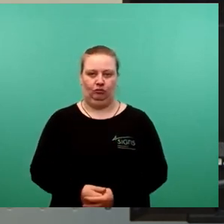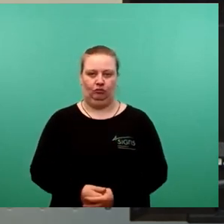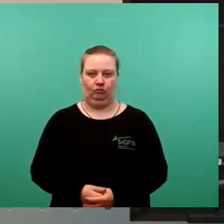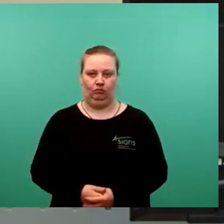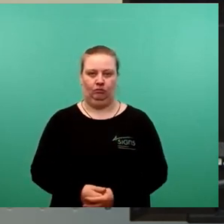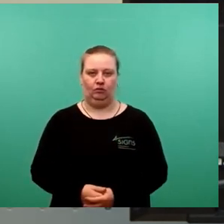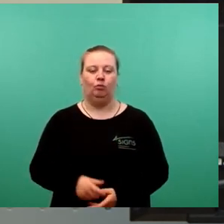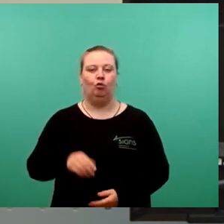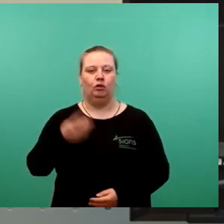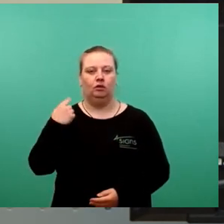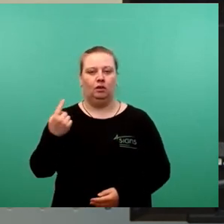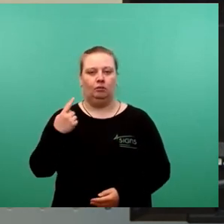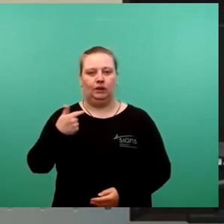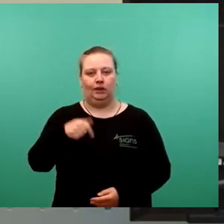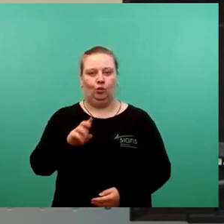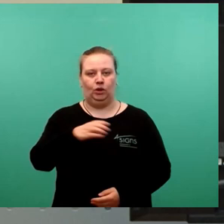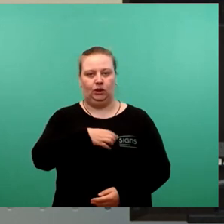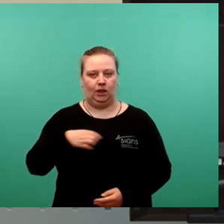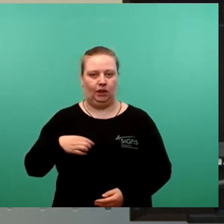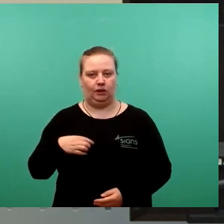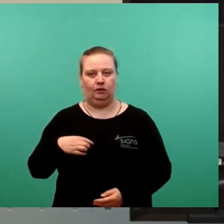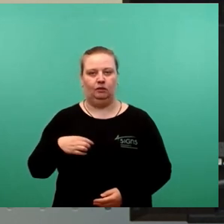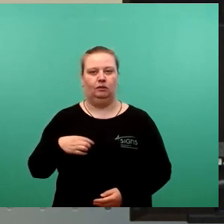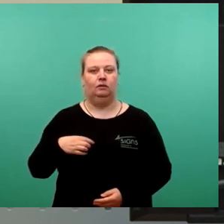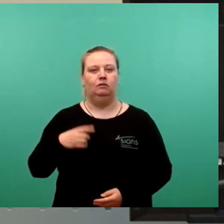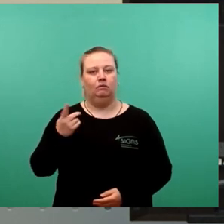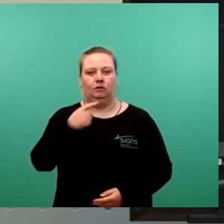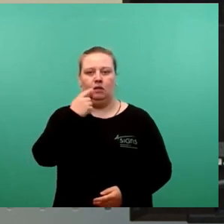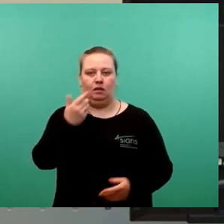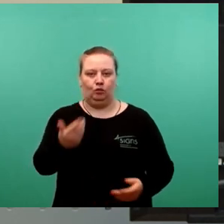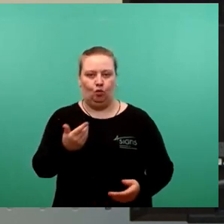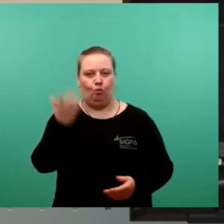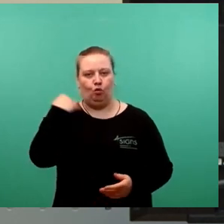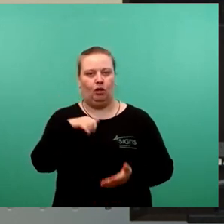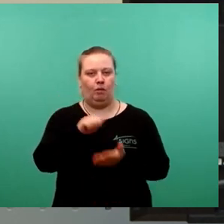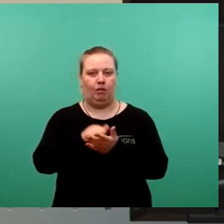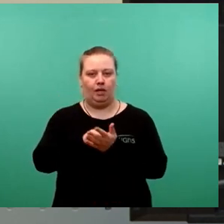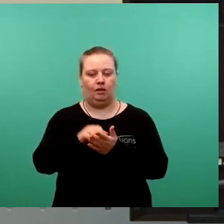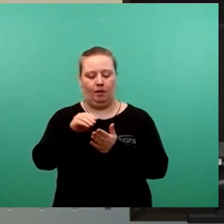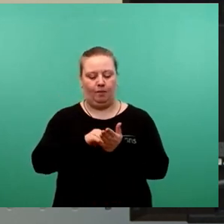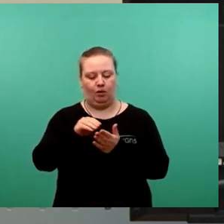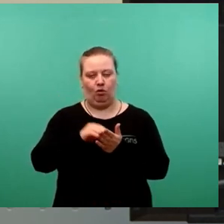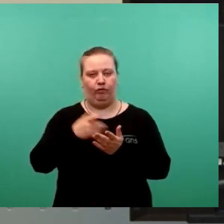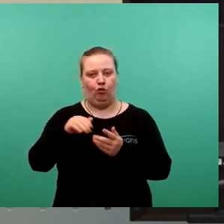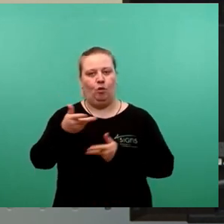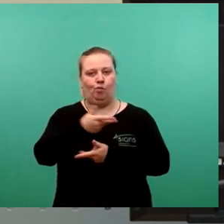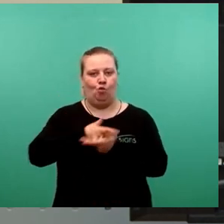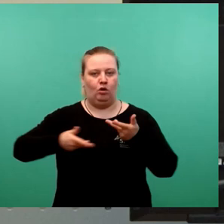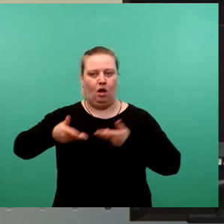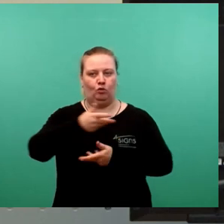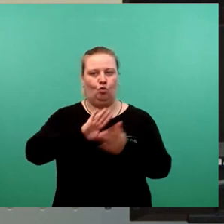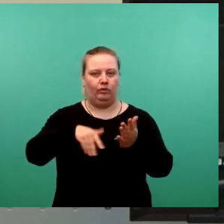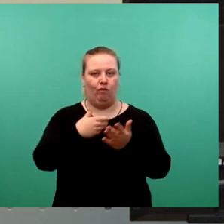Rektorin der TU Dresden, Frau Prof. Ursula Staudinger, in ihrer Pressemitteilung zu dem Moderatorenvorschlag